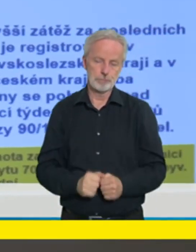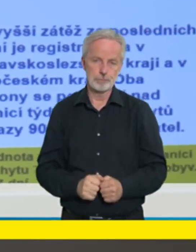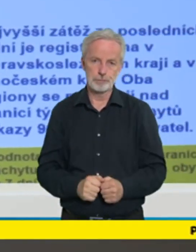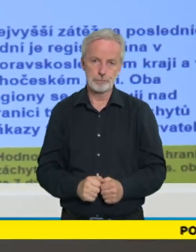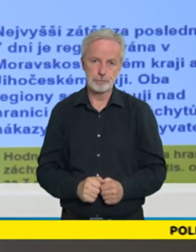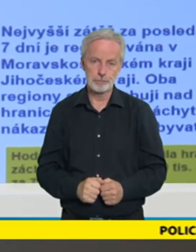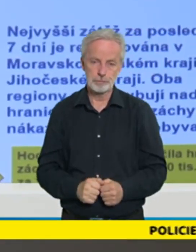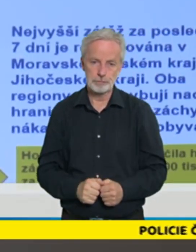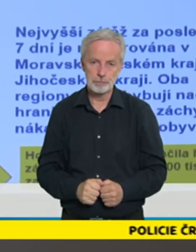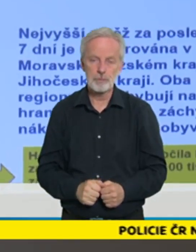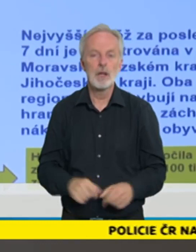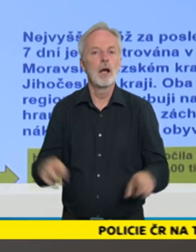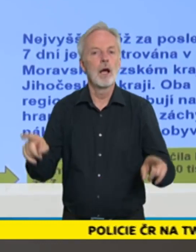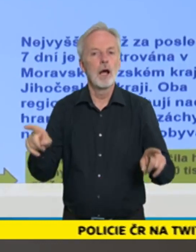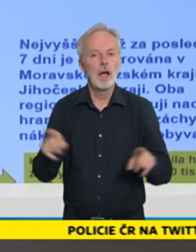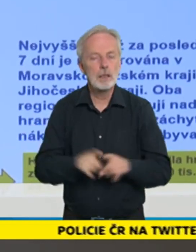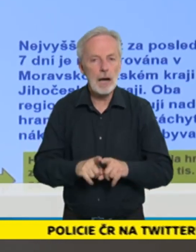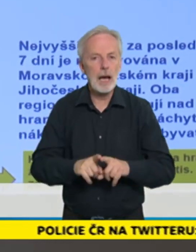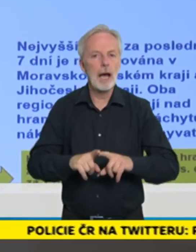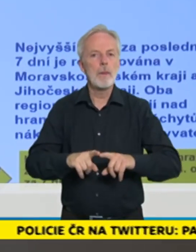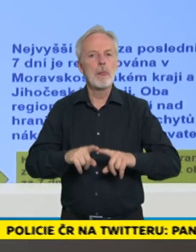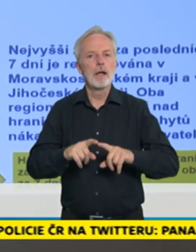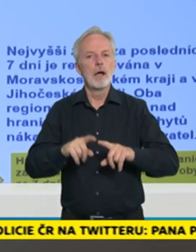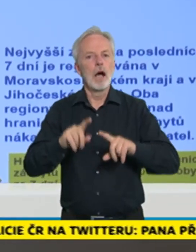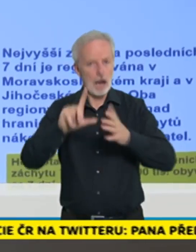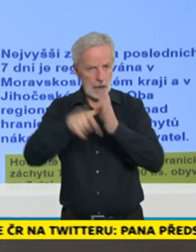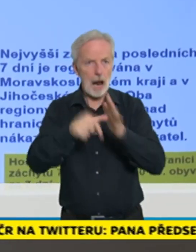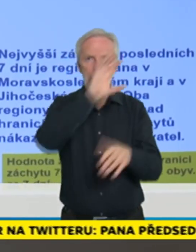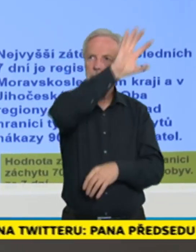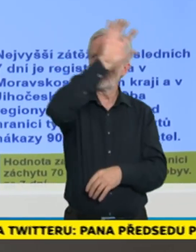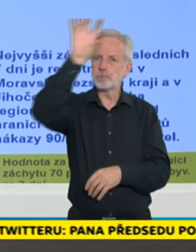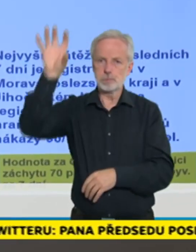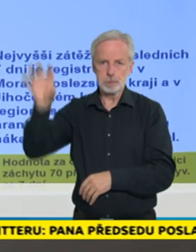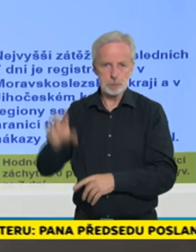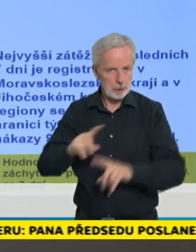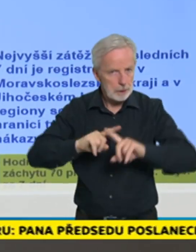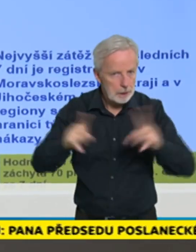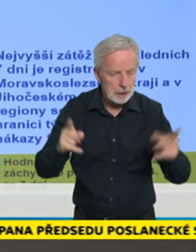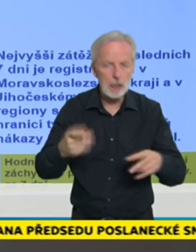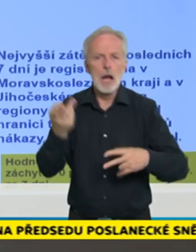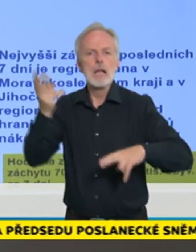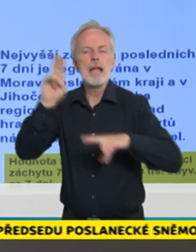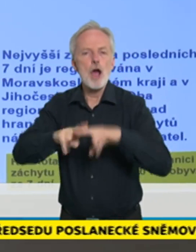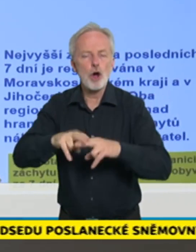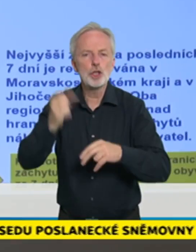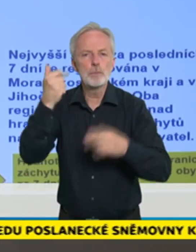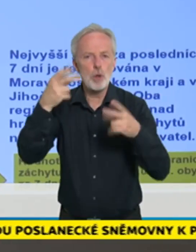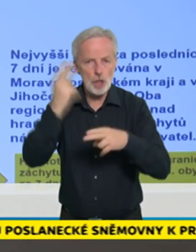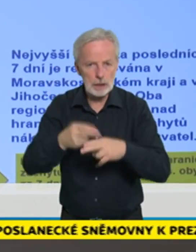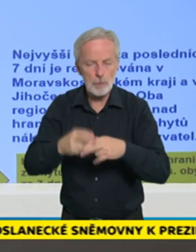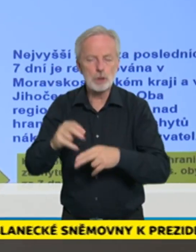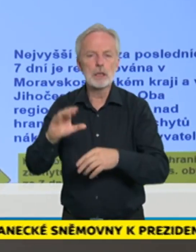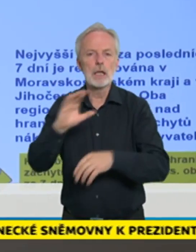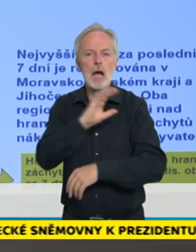Máme velké rozdíly mezi regiony. Nejvíce zatíženými regiony jsou Moravskoselský, Jíhočeský, Olomoucký nyní a